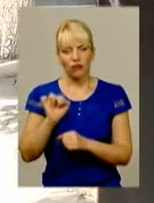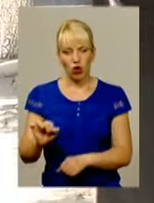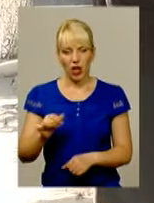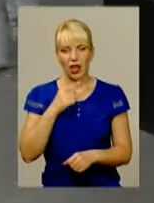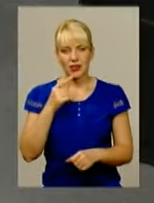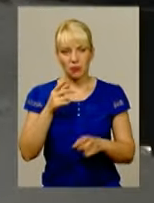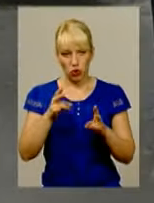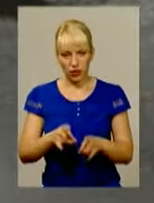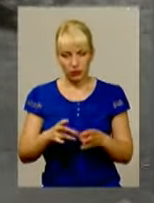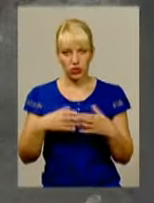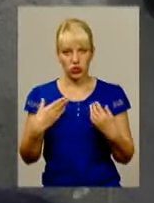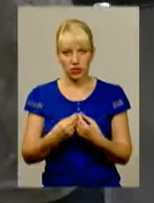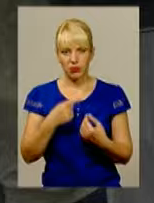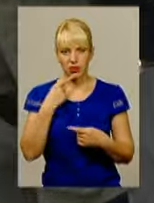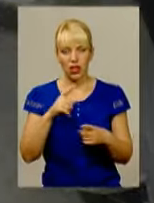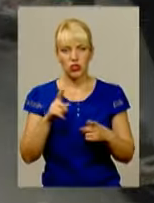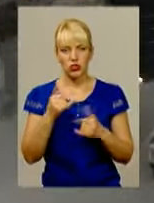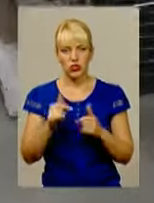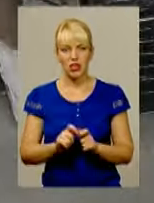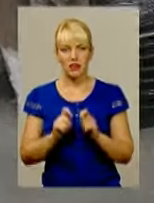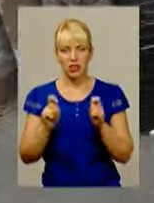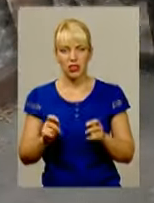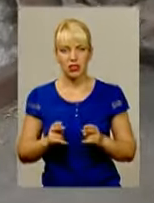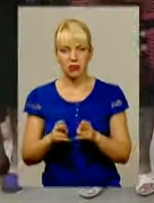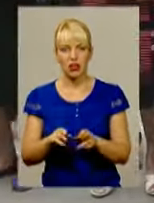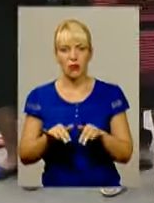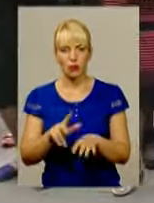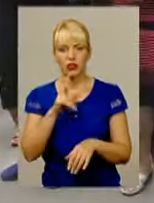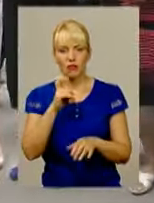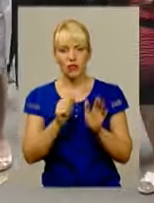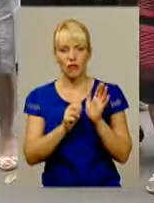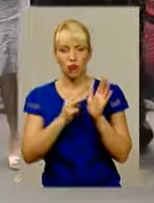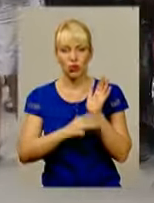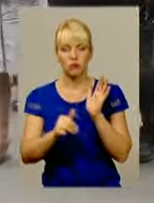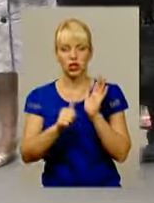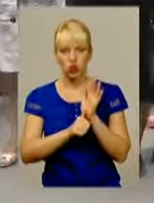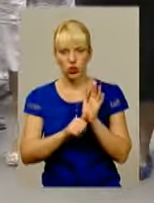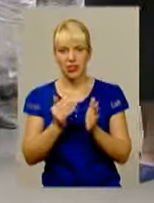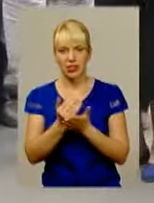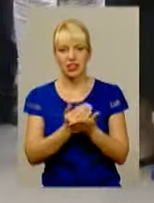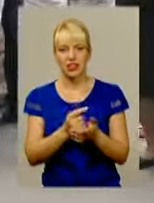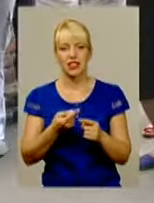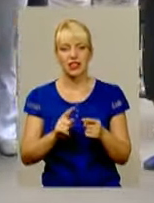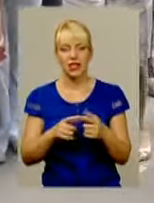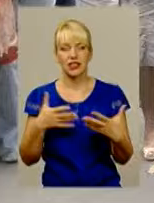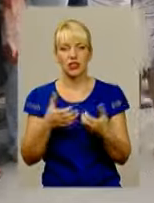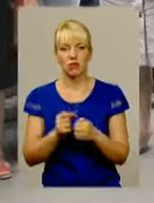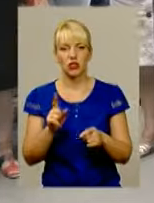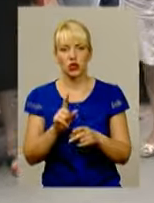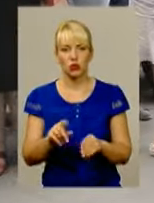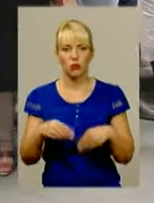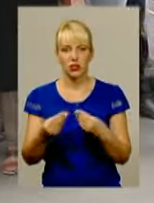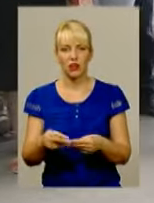каже, наразі відкрите кримінальне провадження за 286-ю статтею. Це скоєння ДТП, що спричинило смерть людини. За це